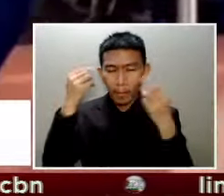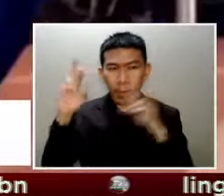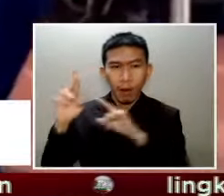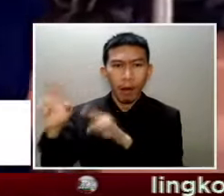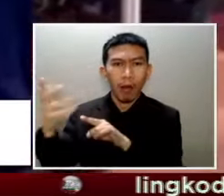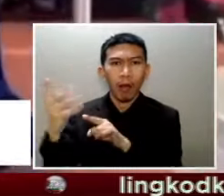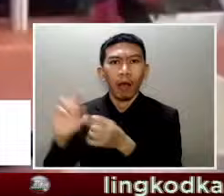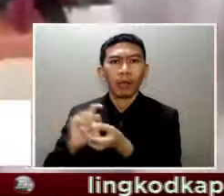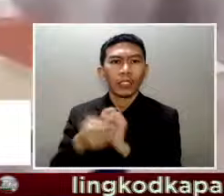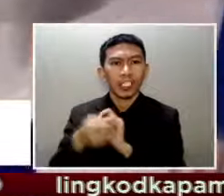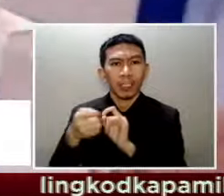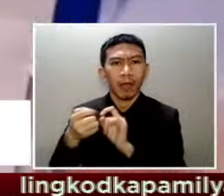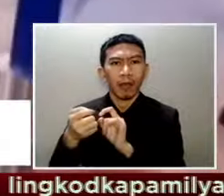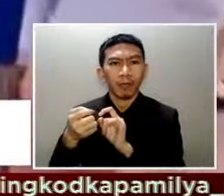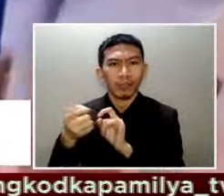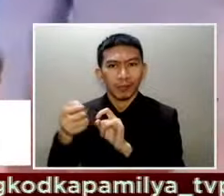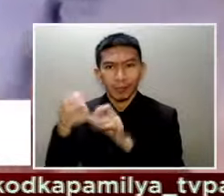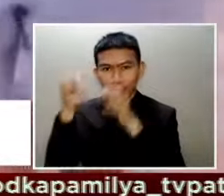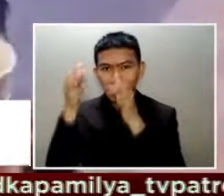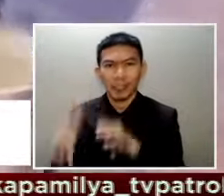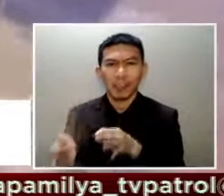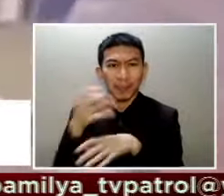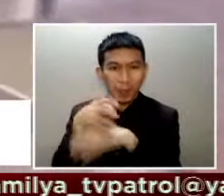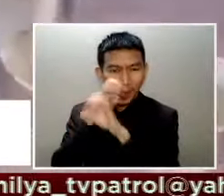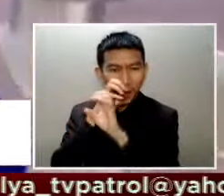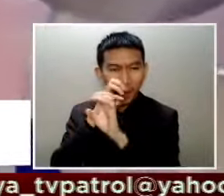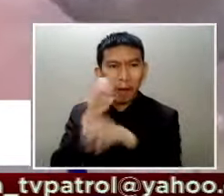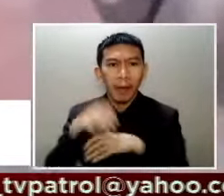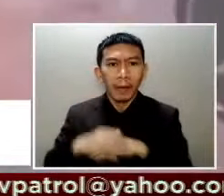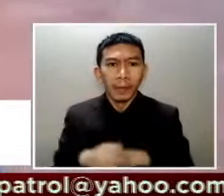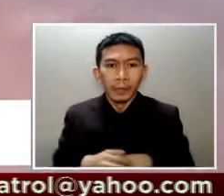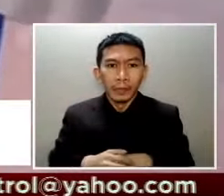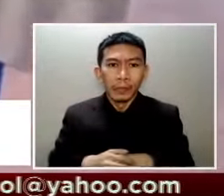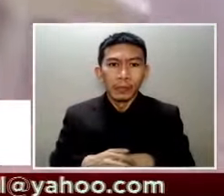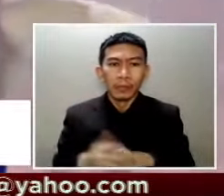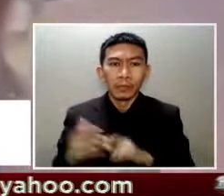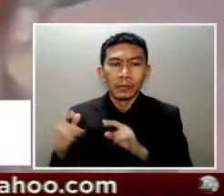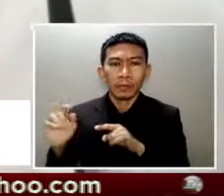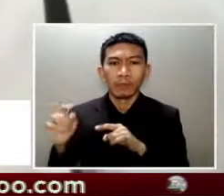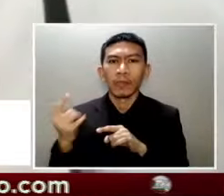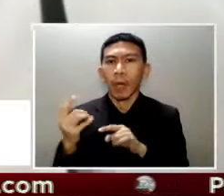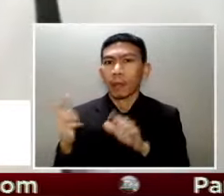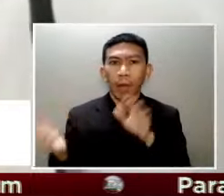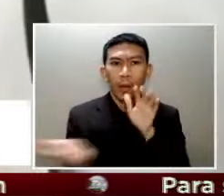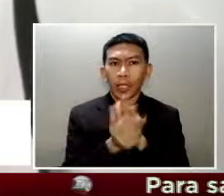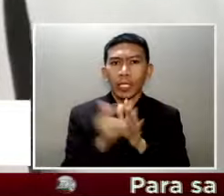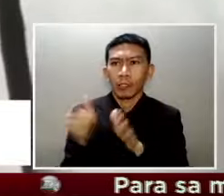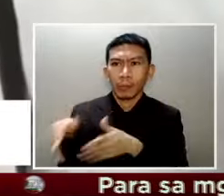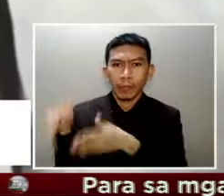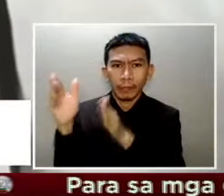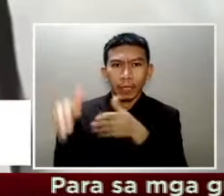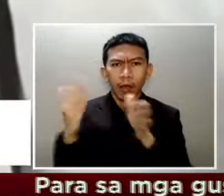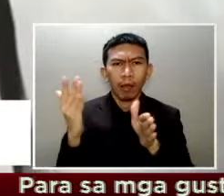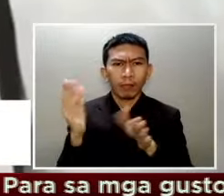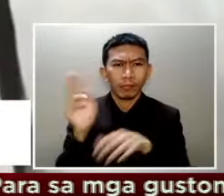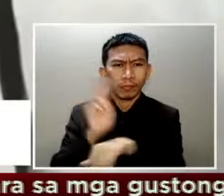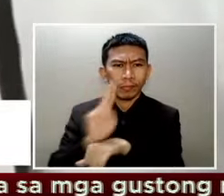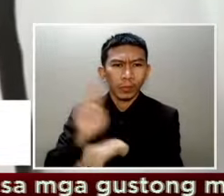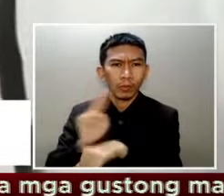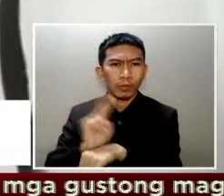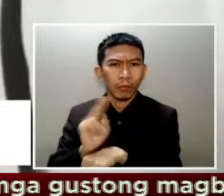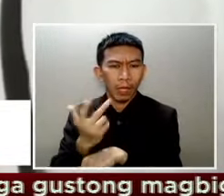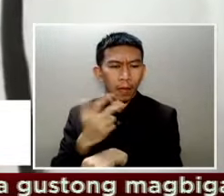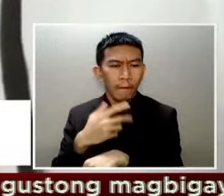ng COVID restrictions. Pinagbawal din ni DeSantis ang pagpilit ng mga anumang establishmento na gumamit ng vaccine passport